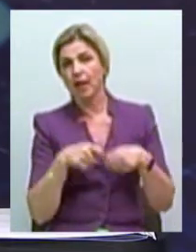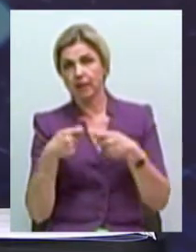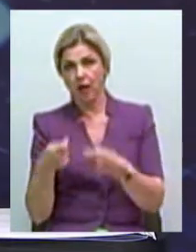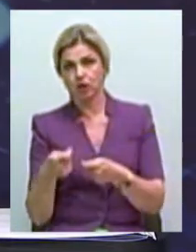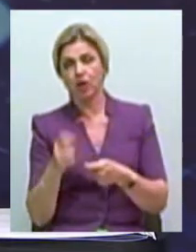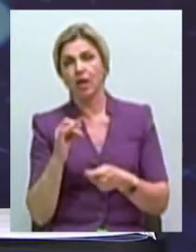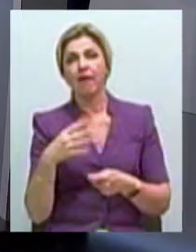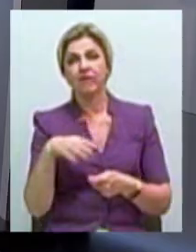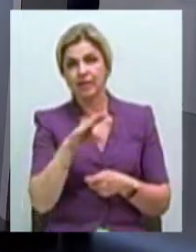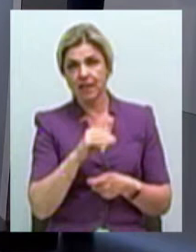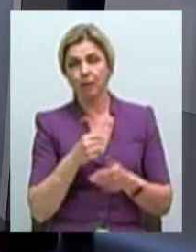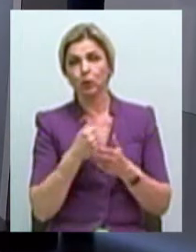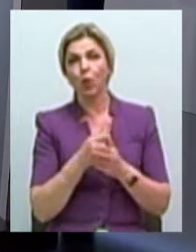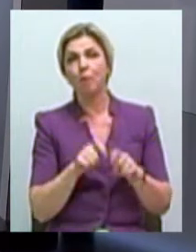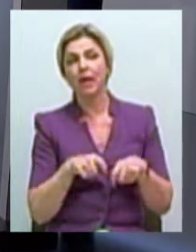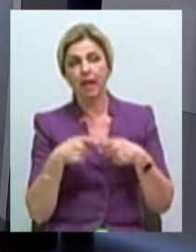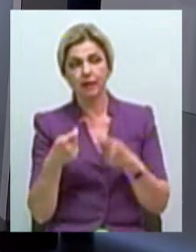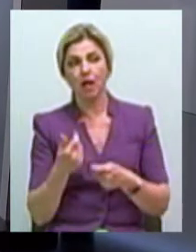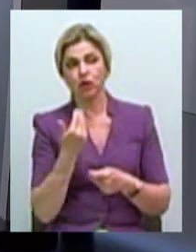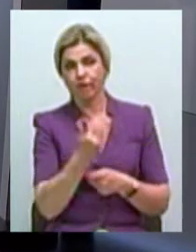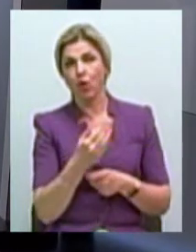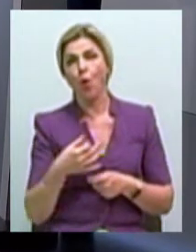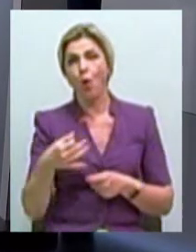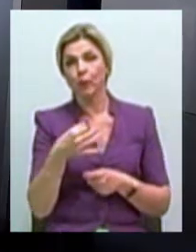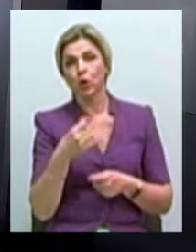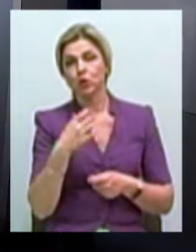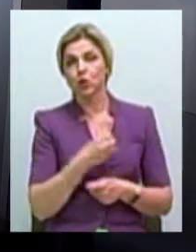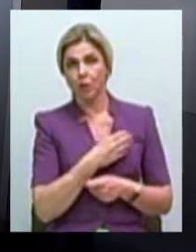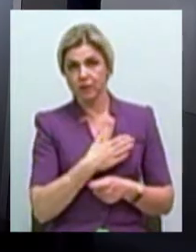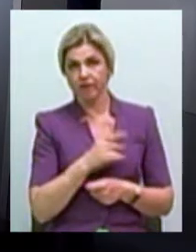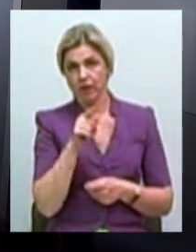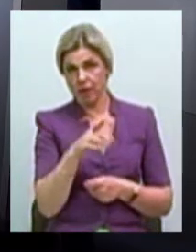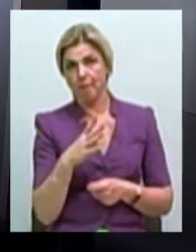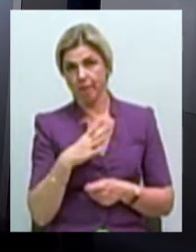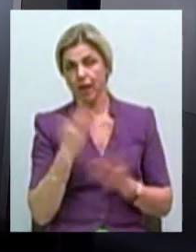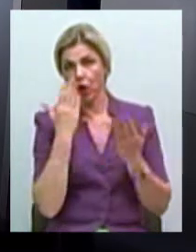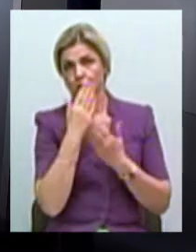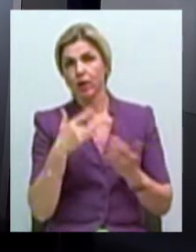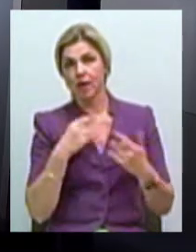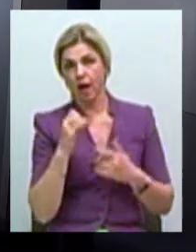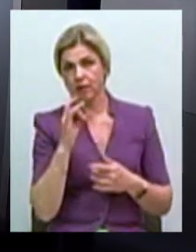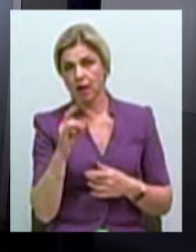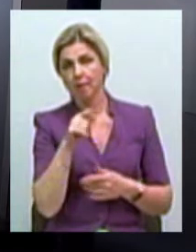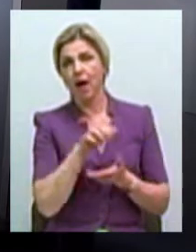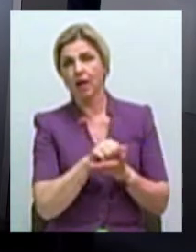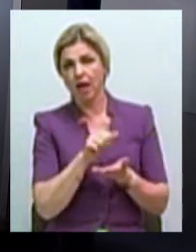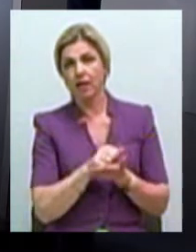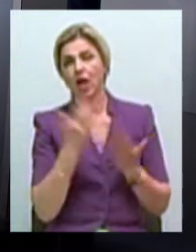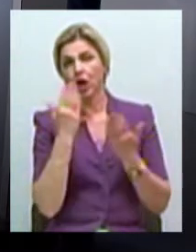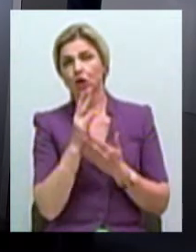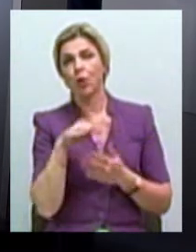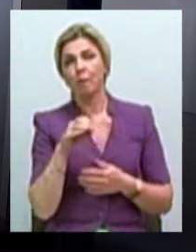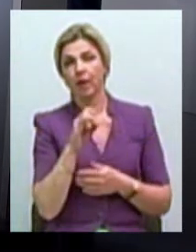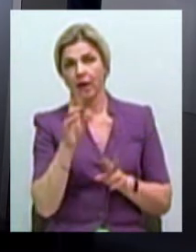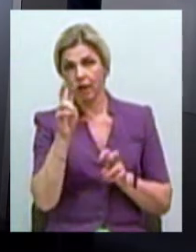всім нашим зрителям, до передачи його в обласну собственность, там находился кинотеатр. Там був арендатор компанії «Киномир», которая